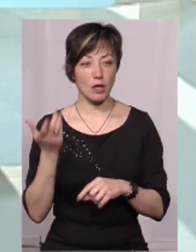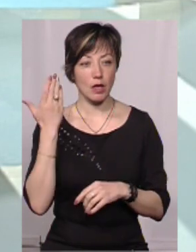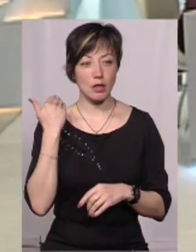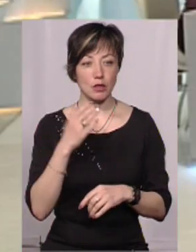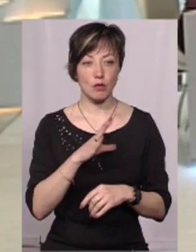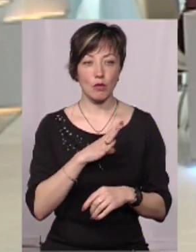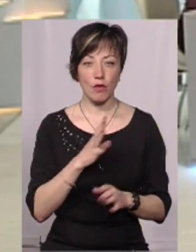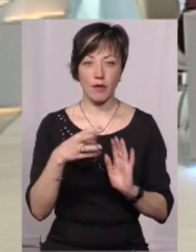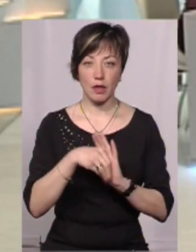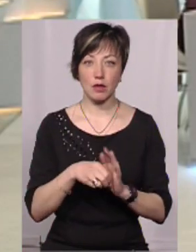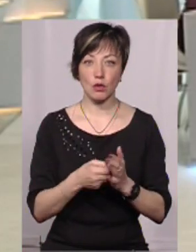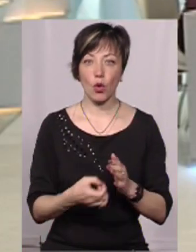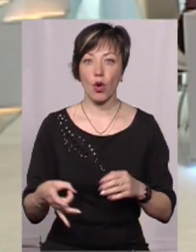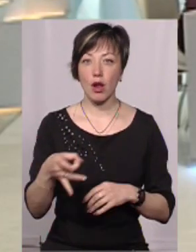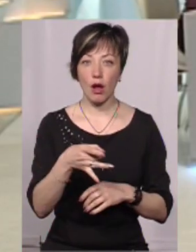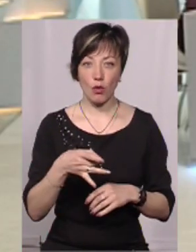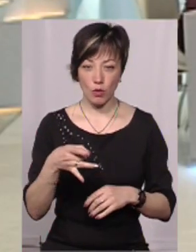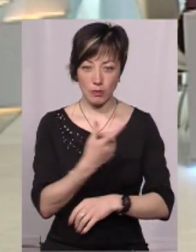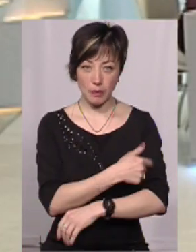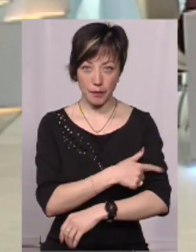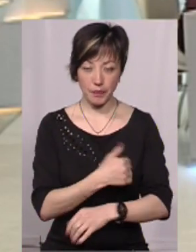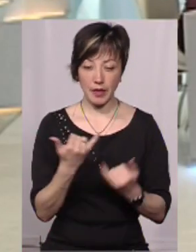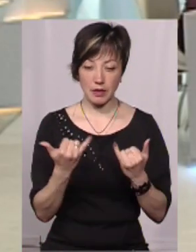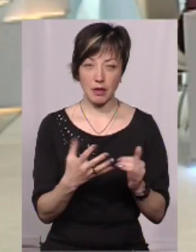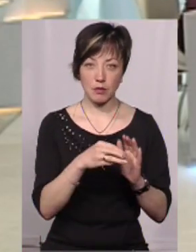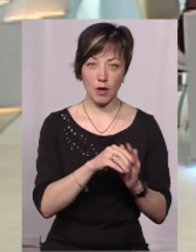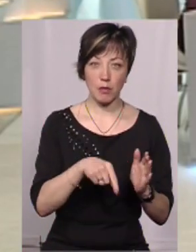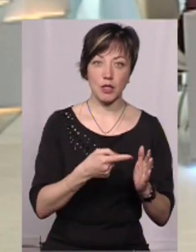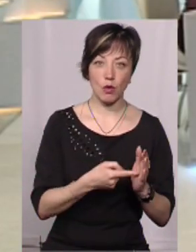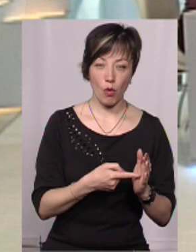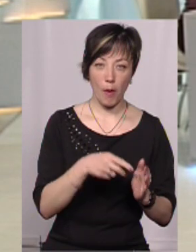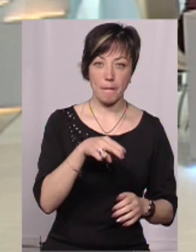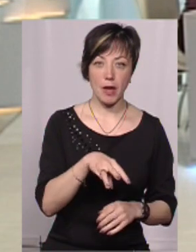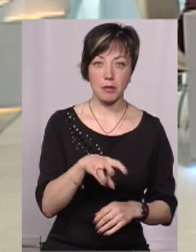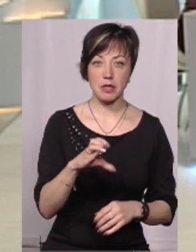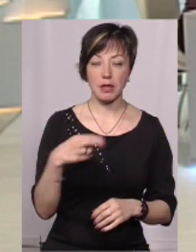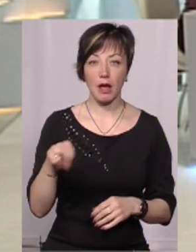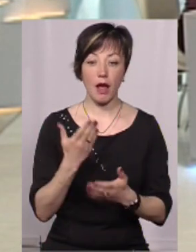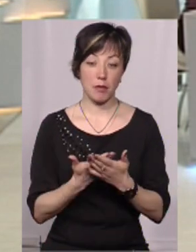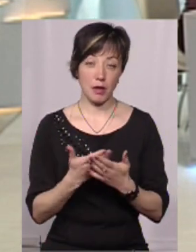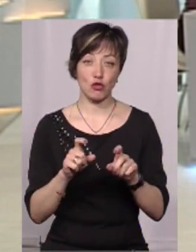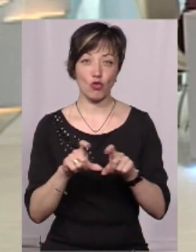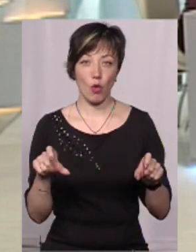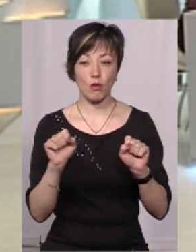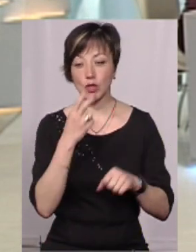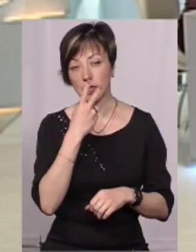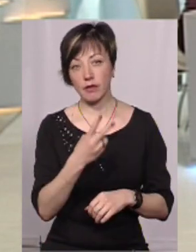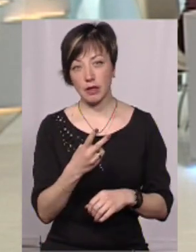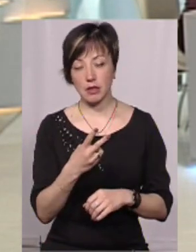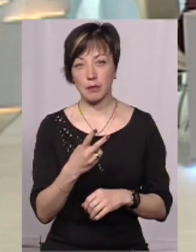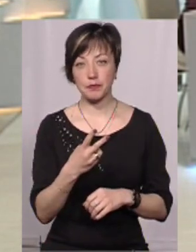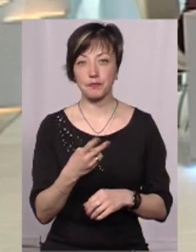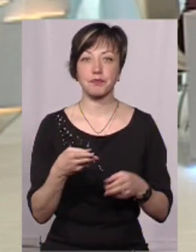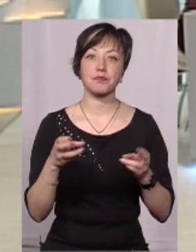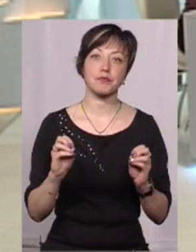раніше воно було віднесено до районного ПМСД, то воно відноситься до міського ПМСД. Якщо по школах, також вже можна дивитися,